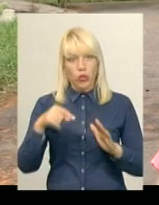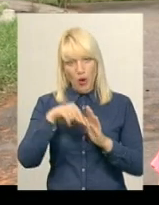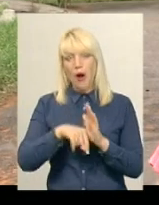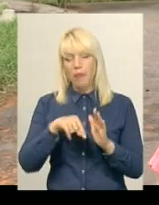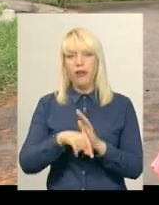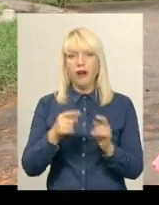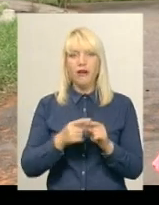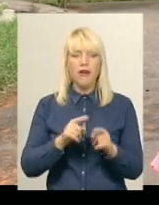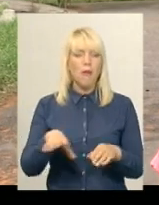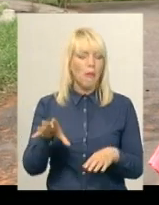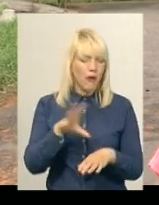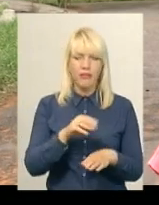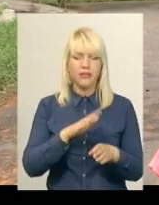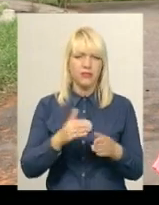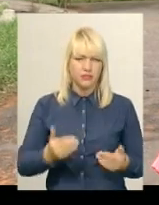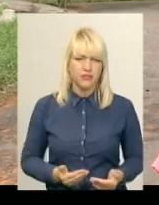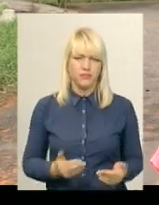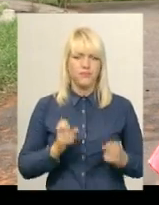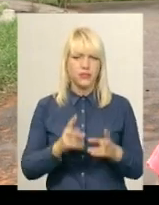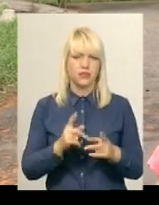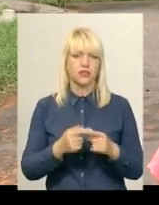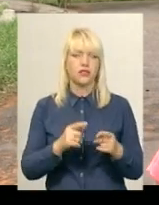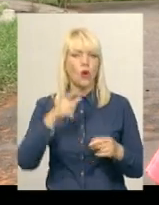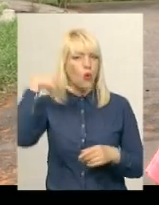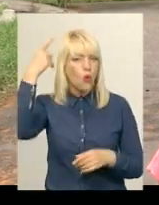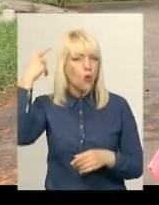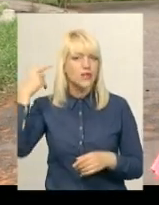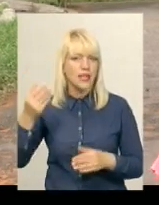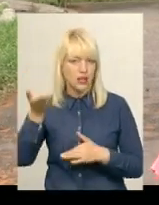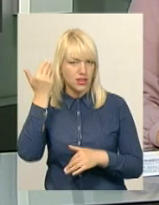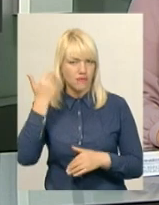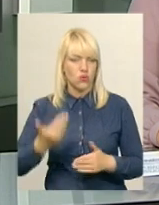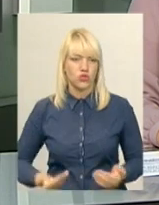Повністю в польових умовах, як і наші козаки вдавнену жили.